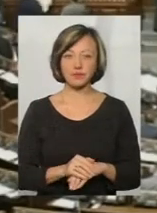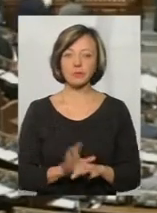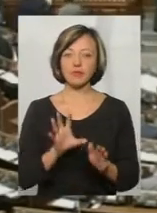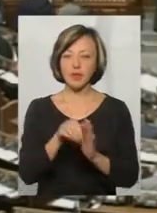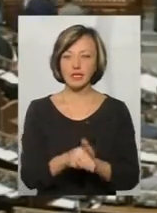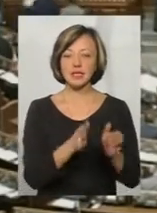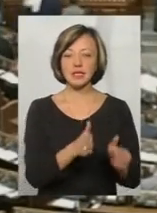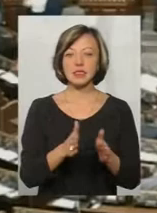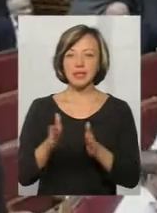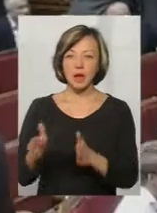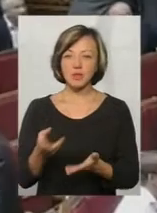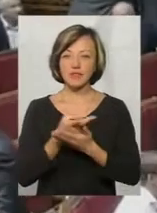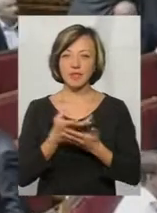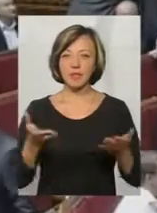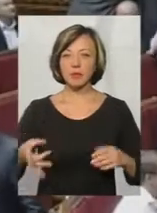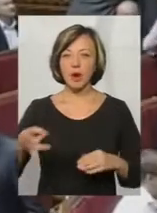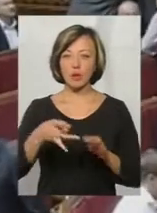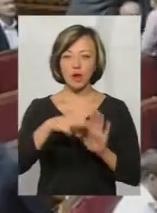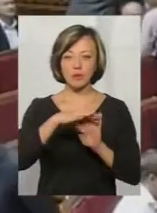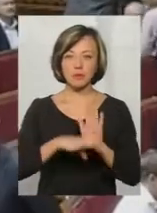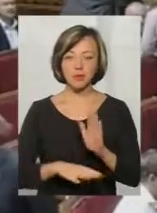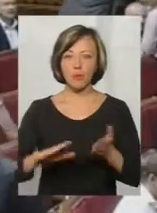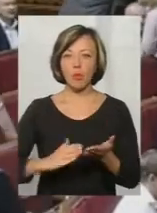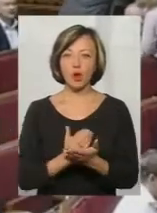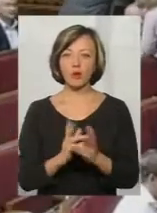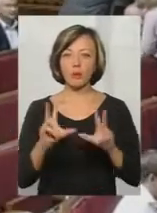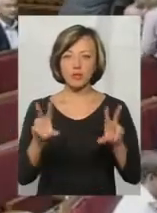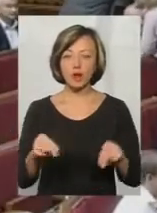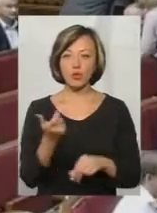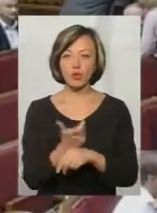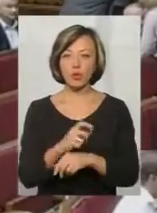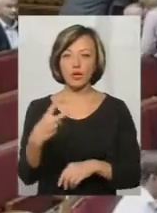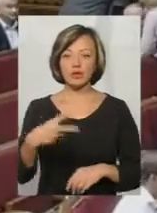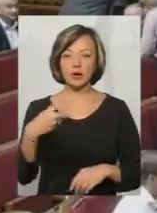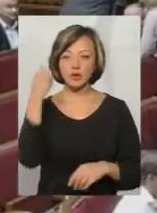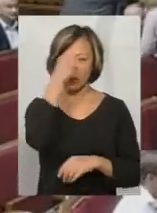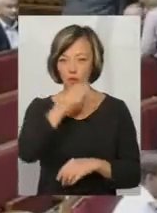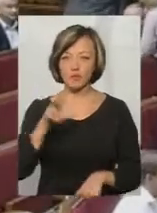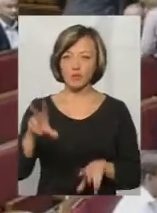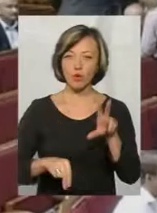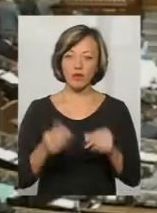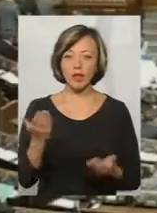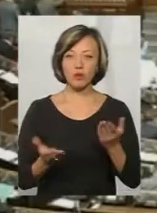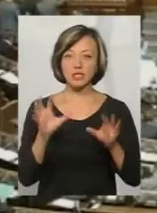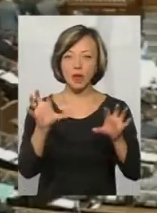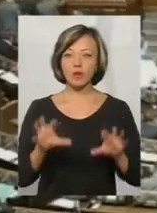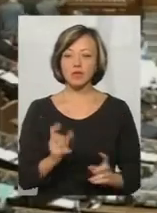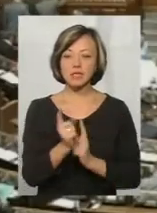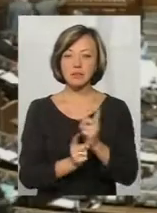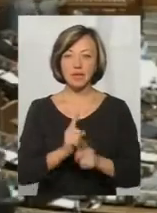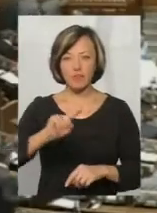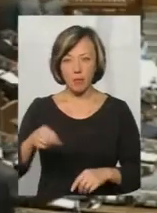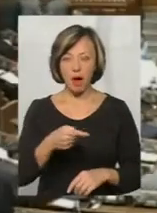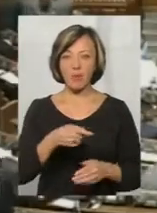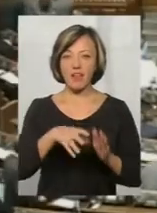систему з відкритими регіональними списками політики обіцяють вже понад 20 років. Активісти сподіваються, якщо законодавчих змін вимагатимуть